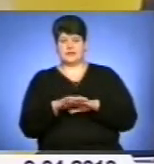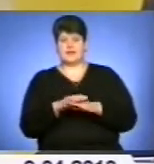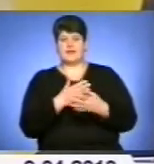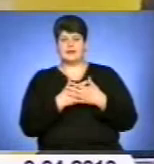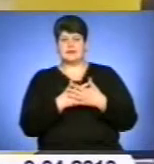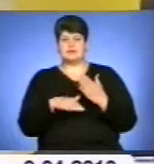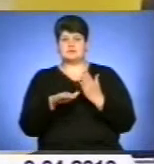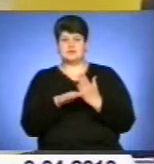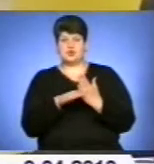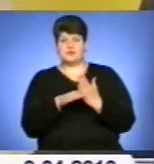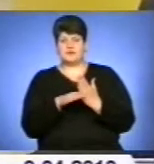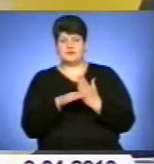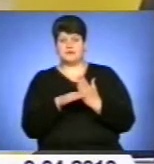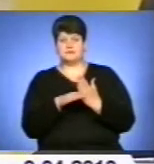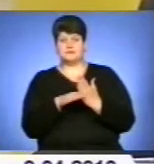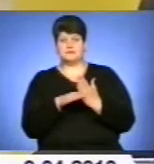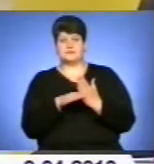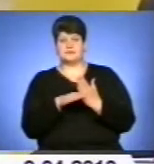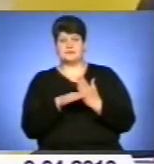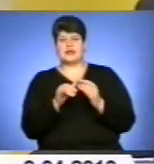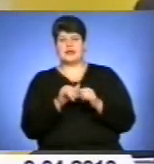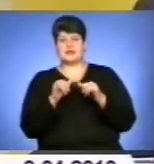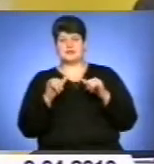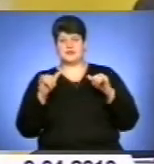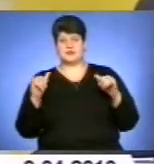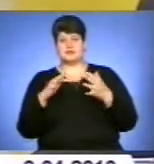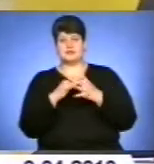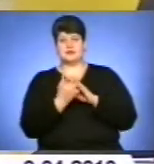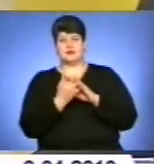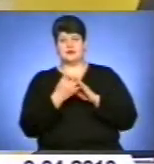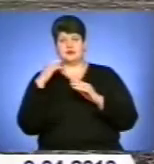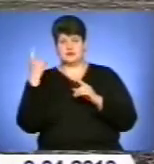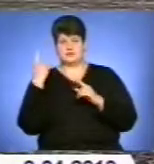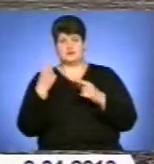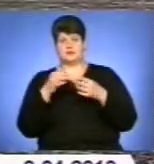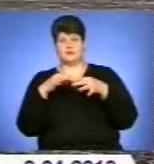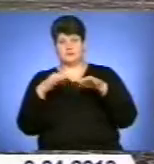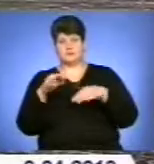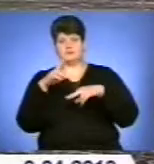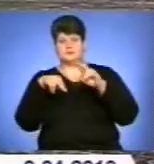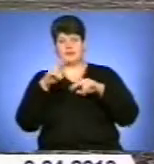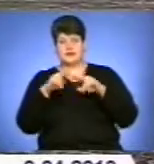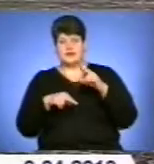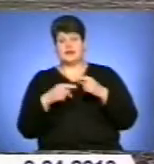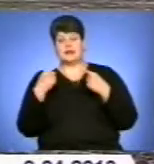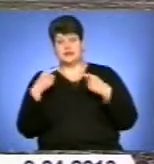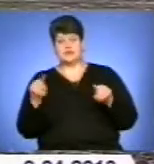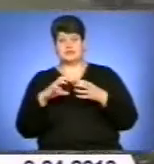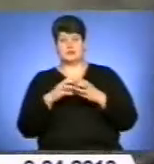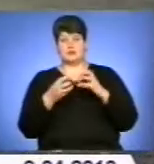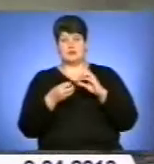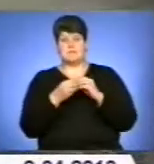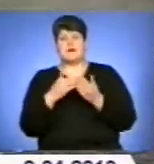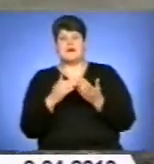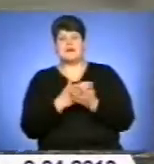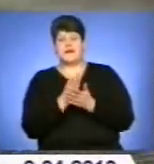спосібствував би розвитку сільгоспмашиностроєння? Інша проблема – якість вітчизняних сільгоспмашин.